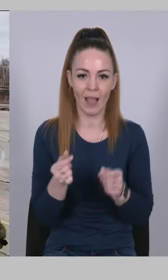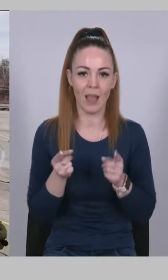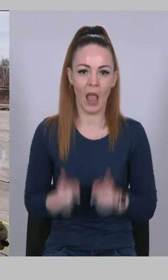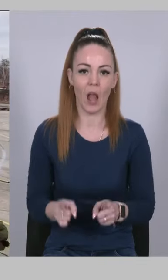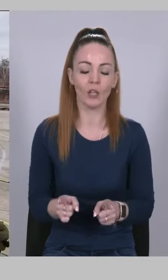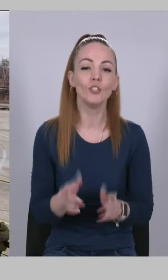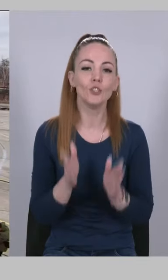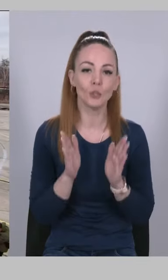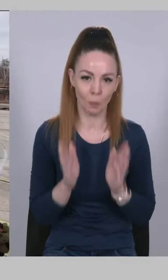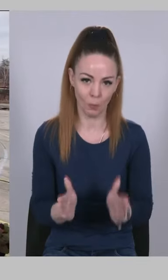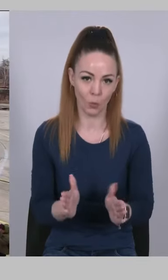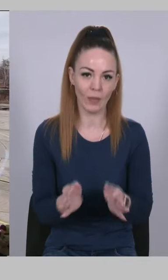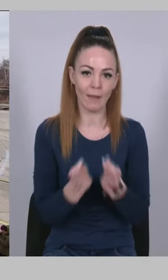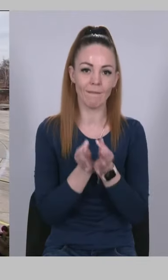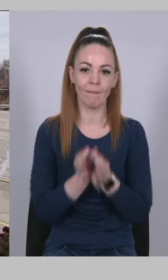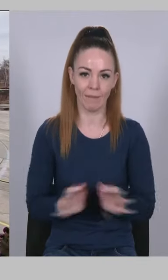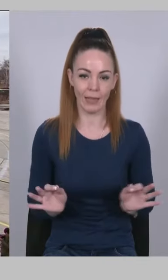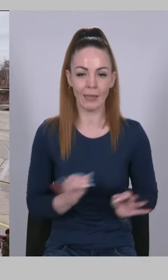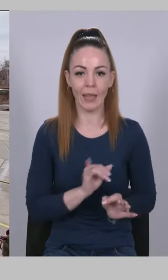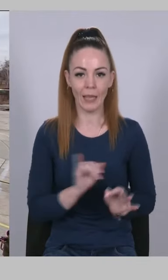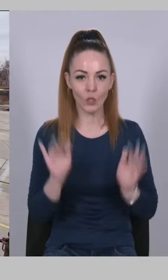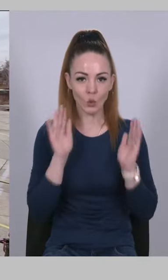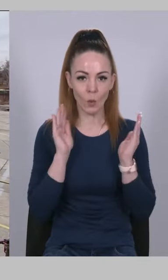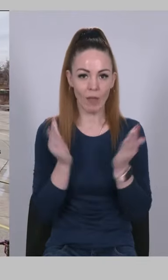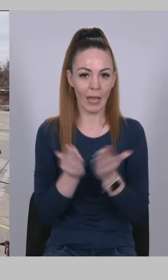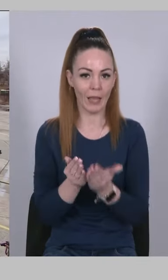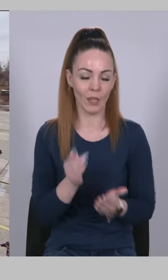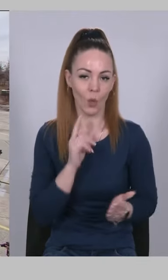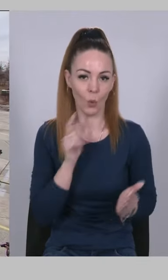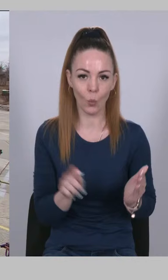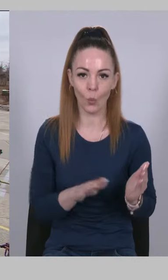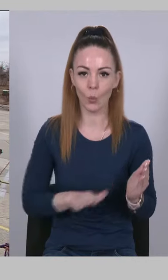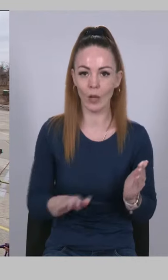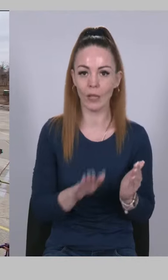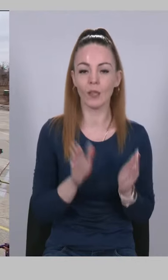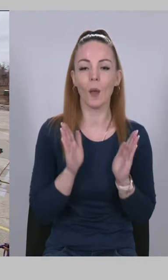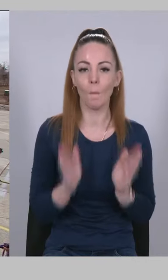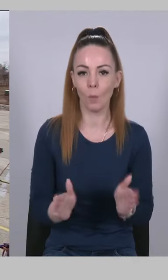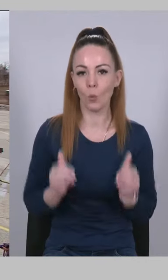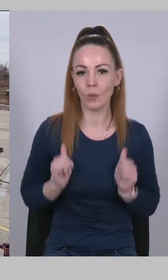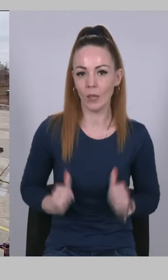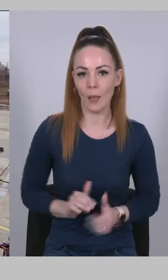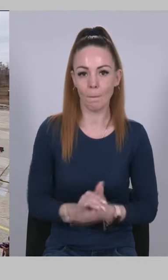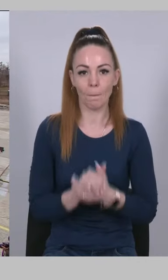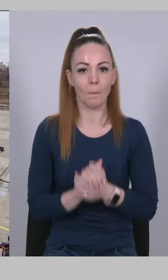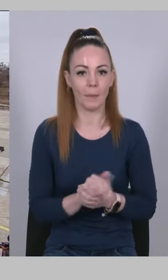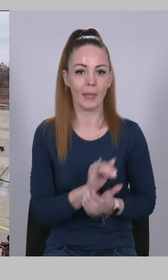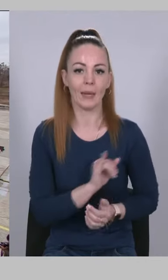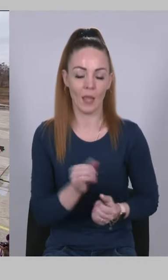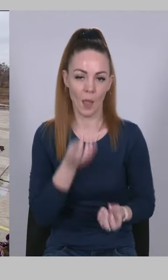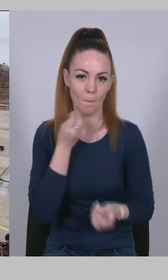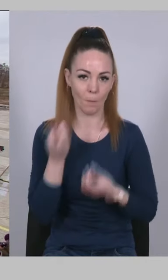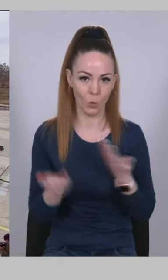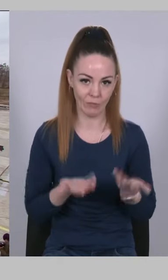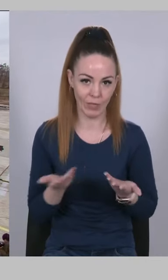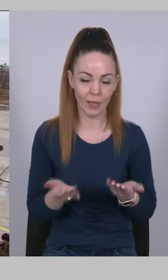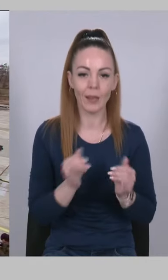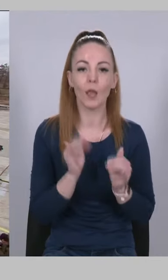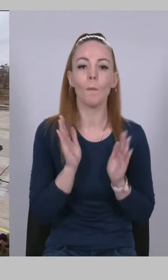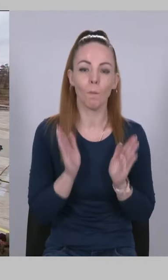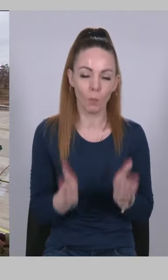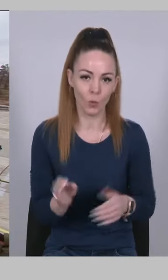Буде вільна і суверенна Україна, буде мир і процвітання. І буде Європа.